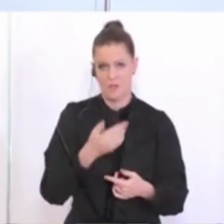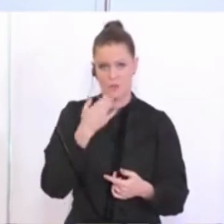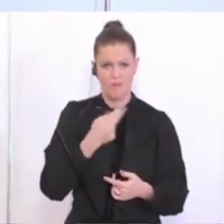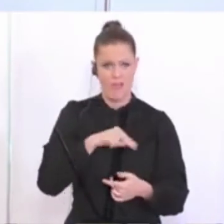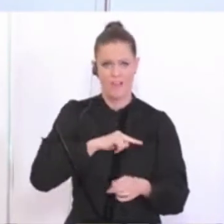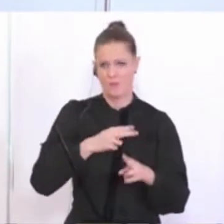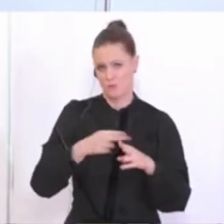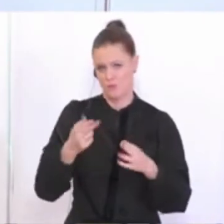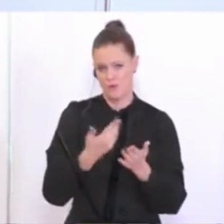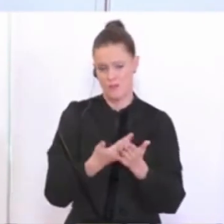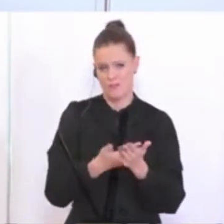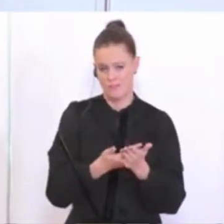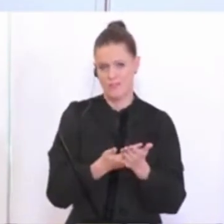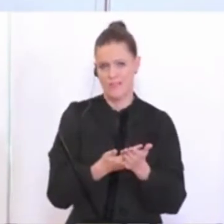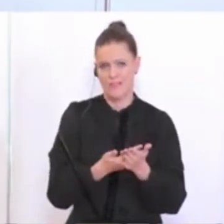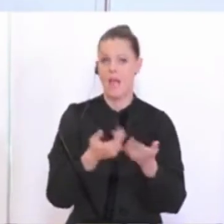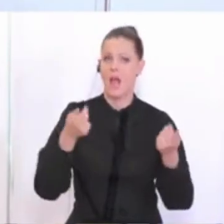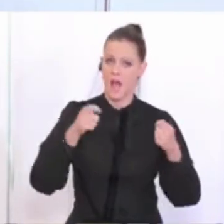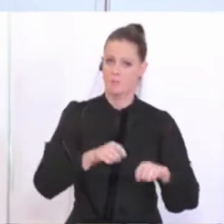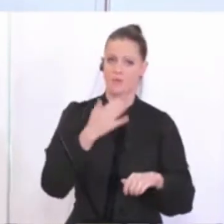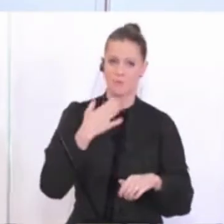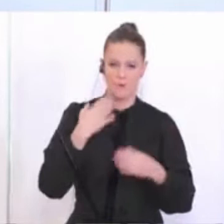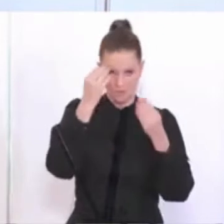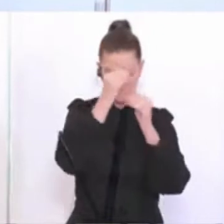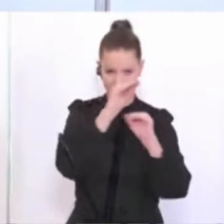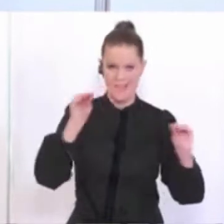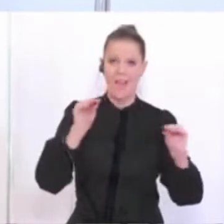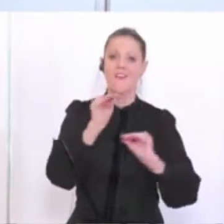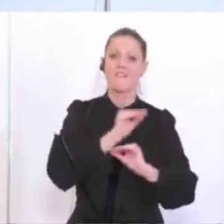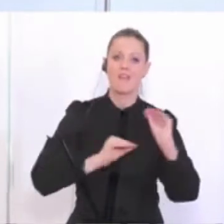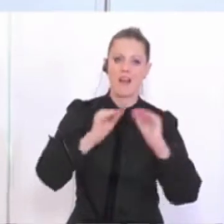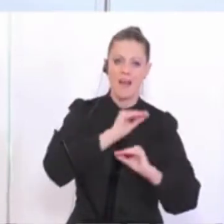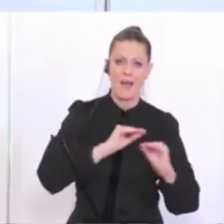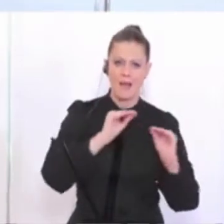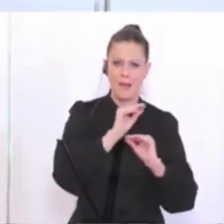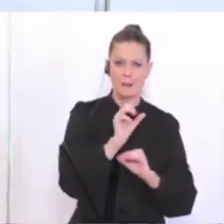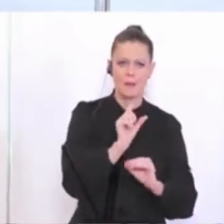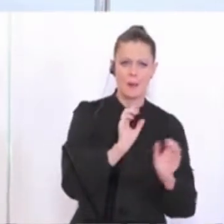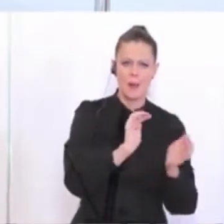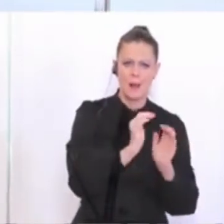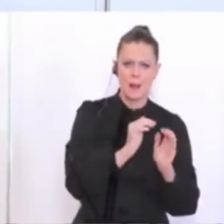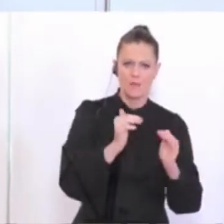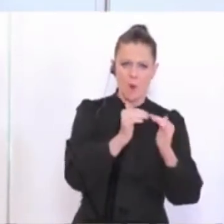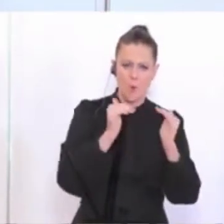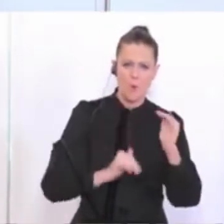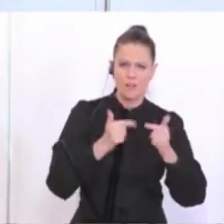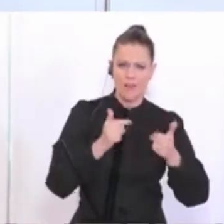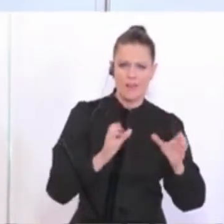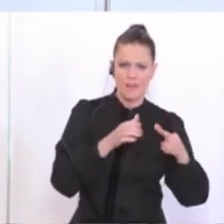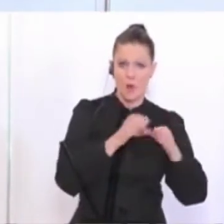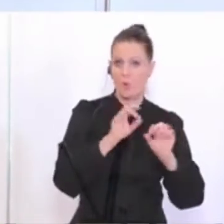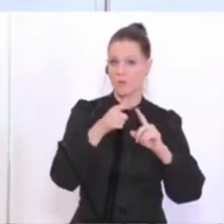Das heißt aber auch und abschließend, dass die Vereine, ob sie jetzt kleine sind, Unterliegervereine oder die